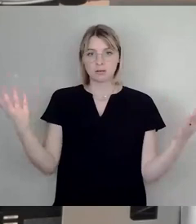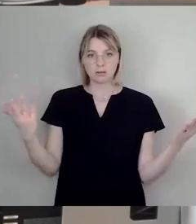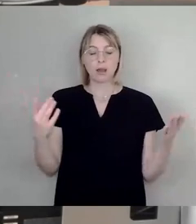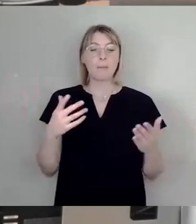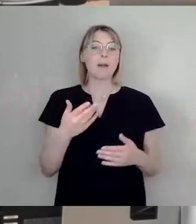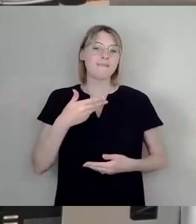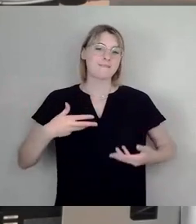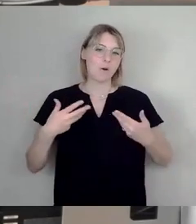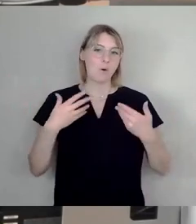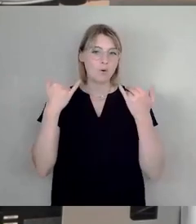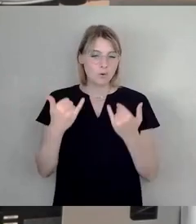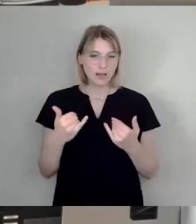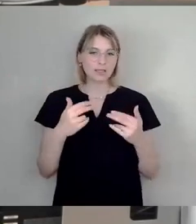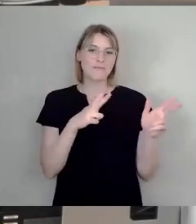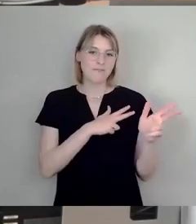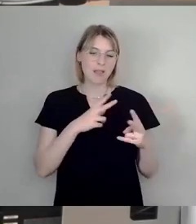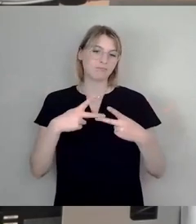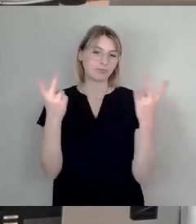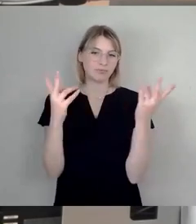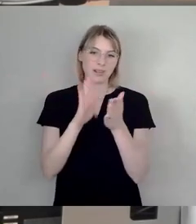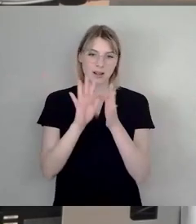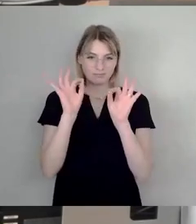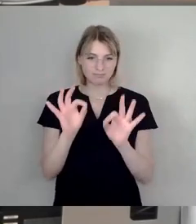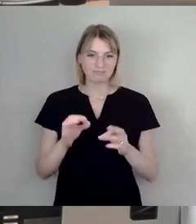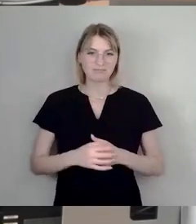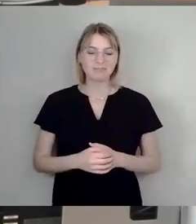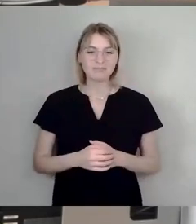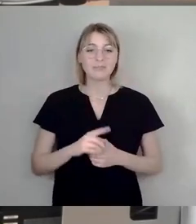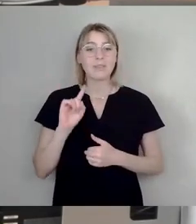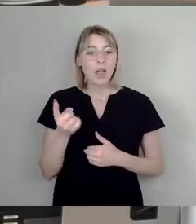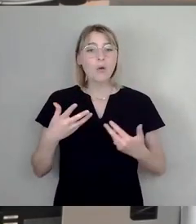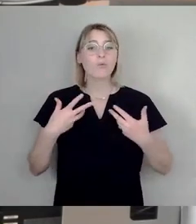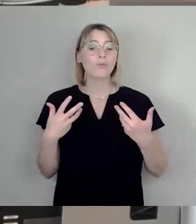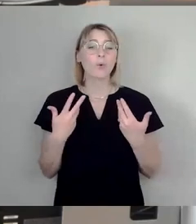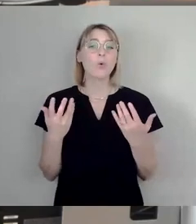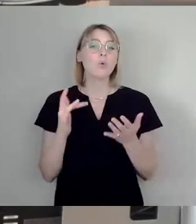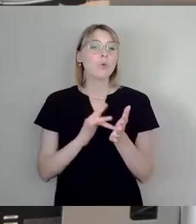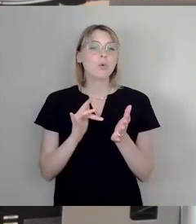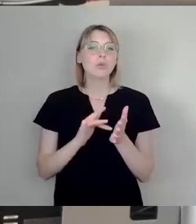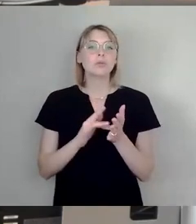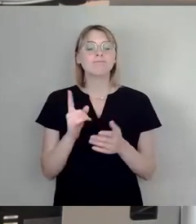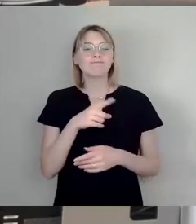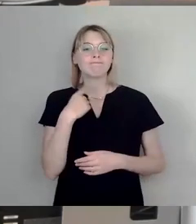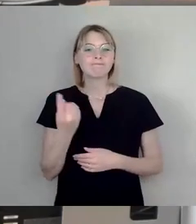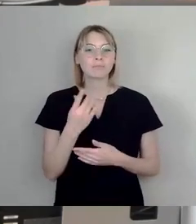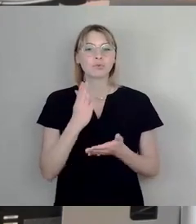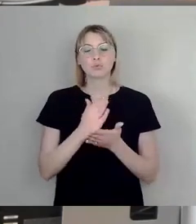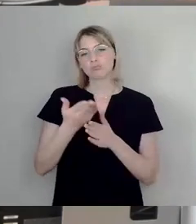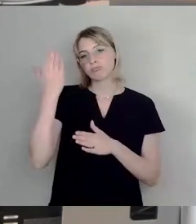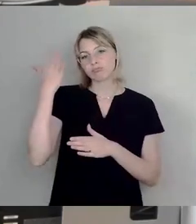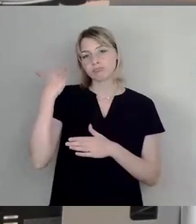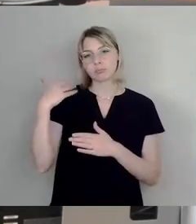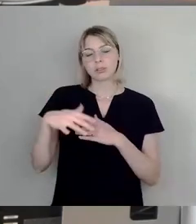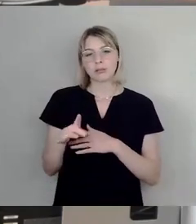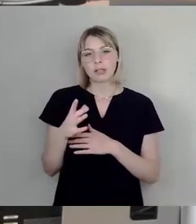bereits Wirklichkeit geworden ist und ich freue mich besonders, dass wir seit einiger Zeit schon einen